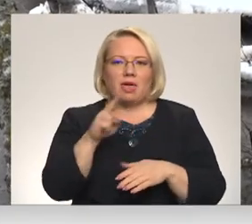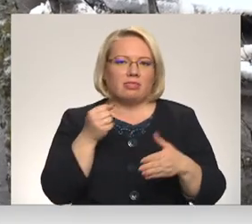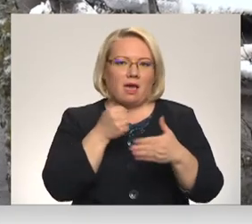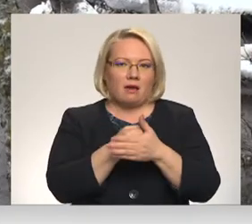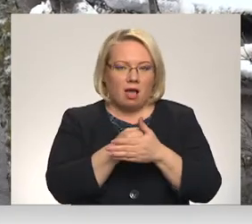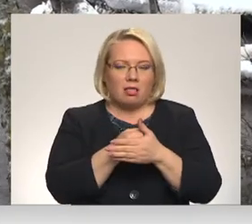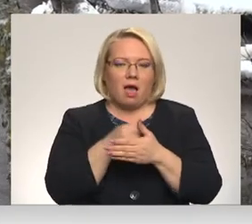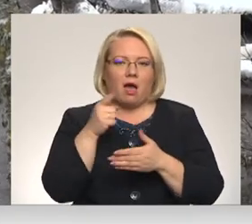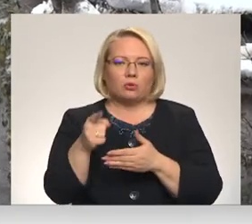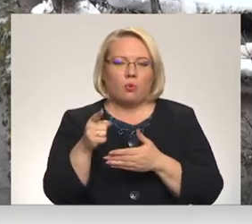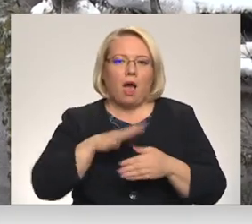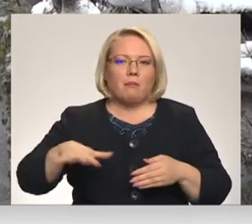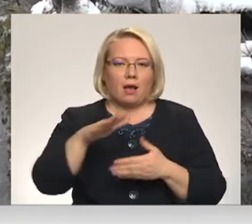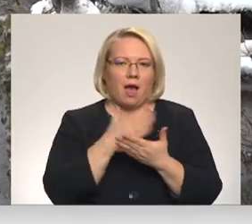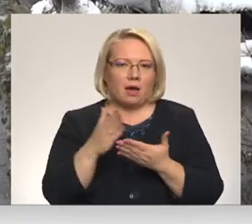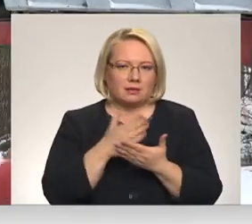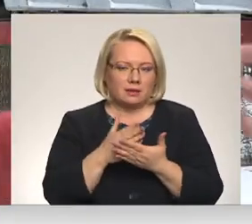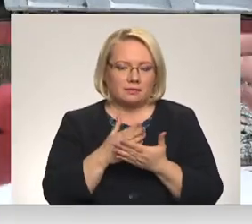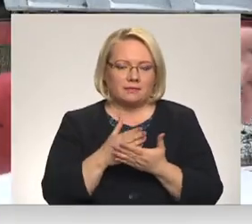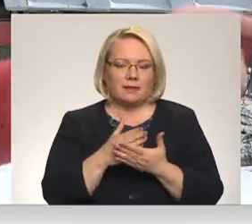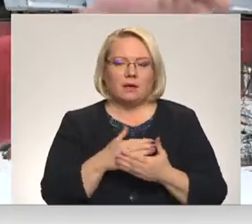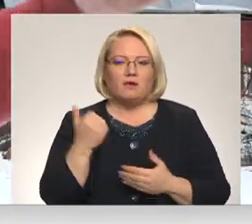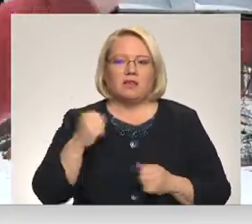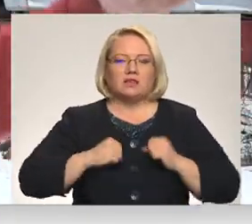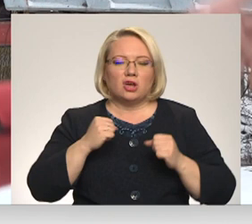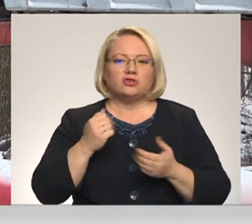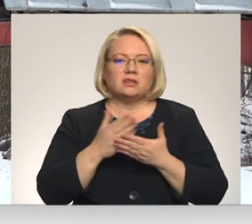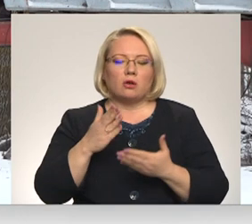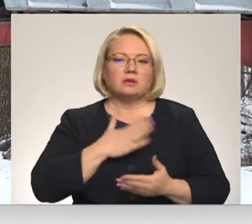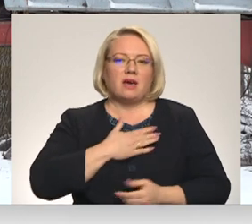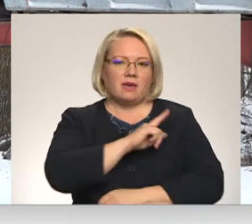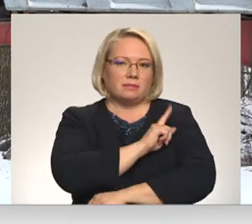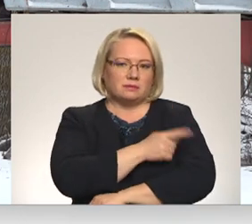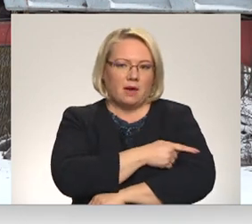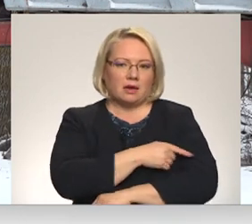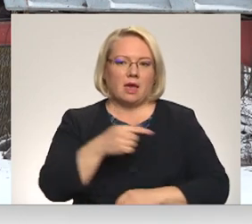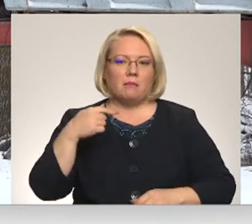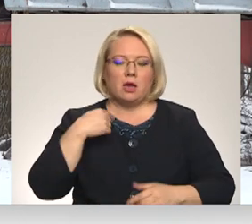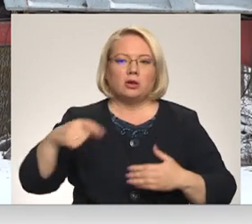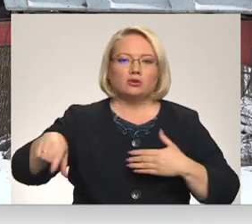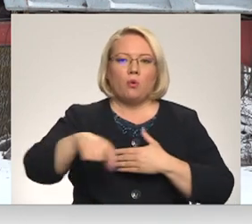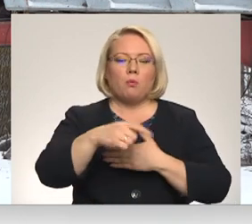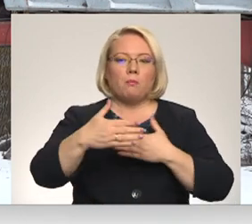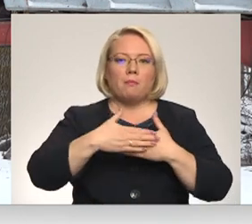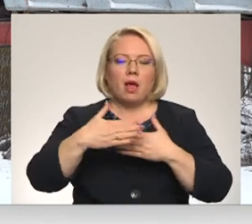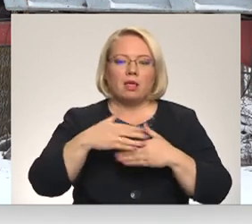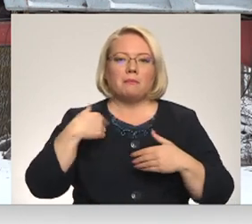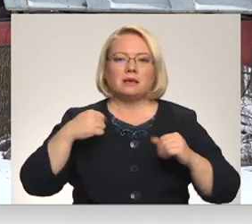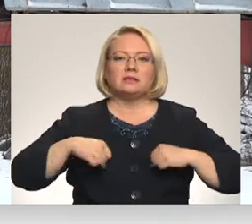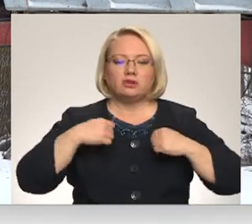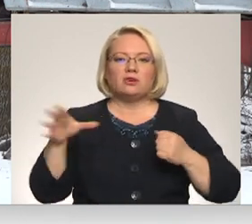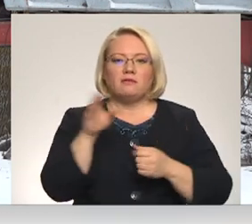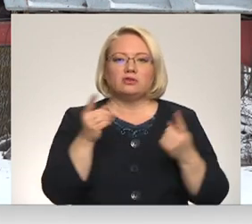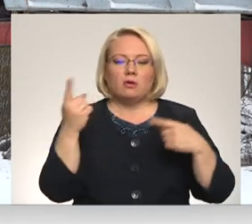iedzīvotāji cenšoties sakārtot saviem spēkiem. Man tie zemes, gar upmalu, mēs jau visi tas lauks, cenšas